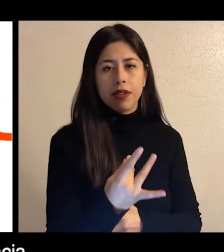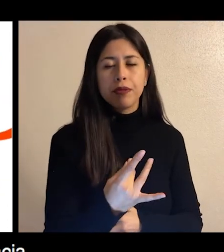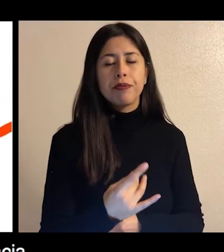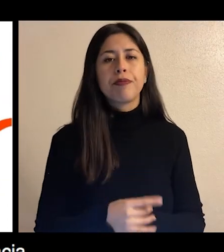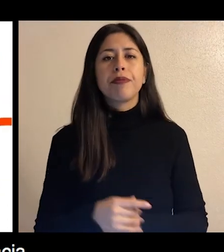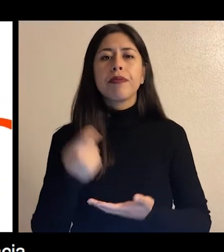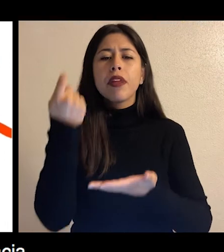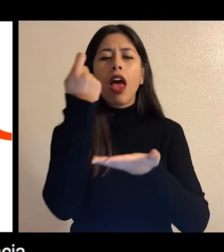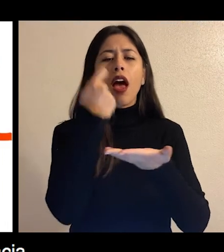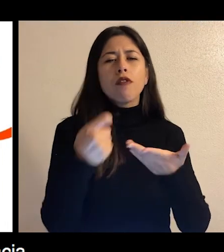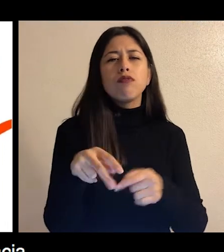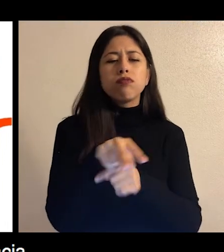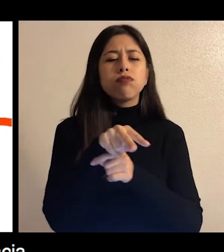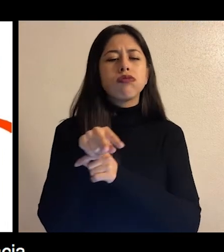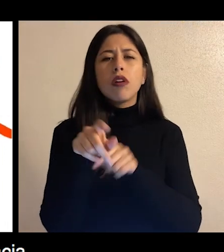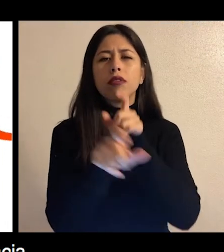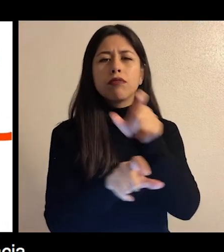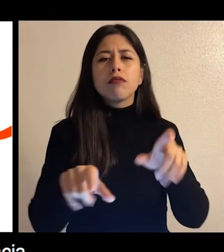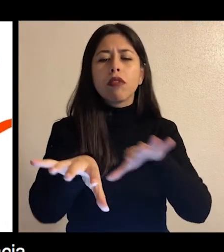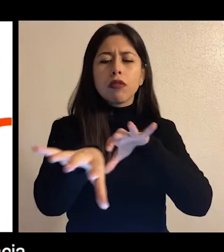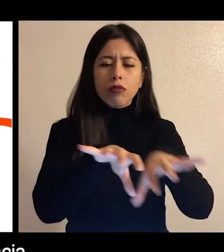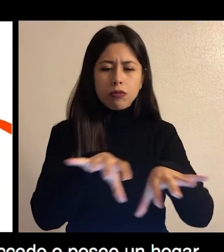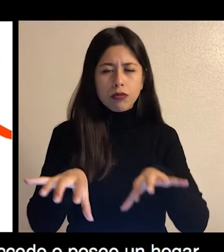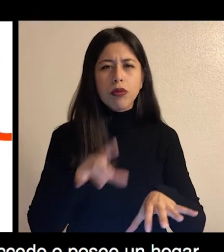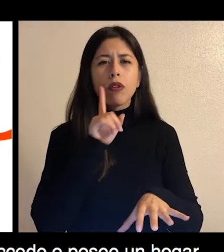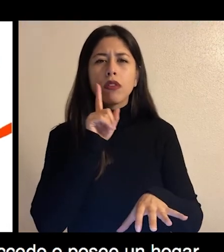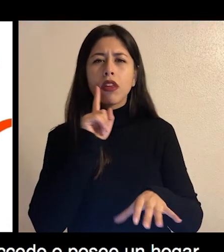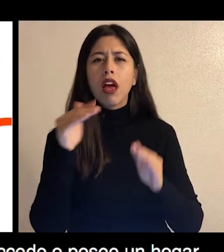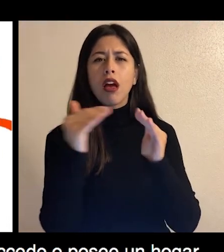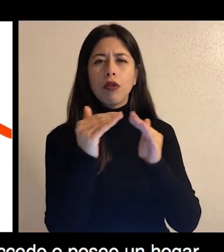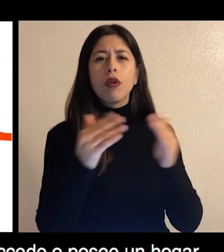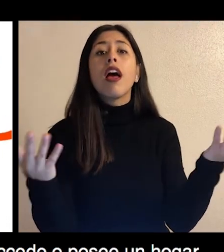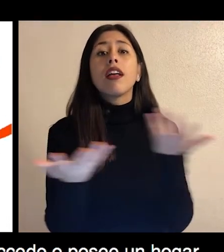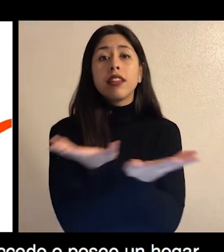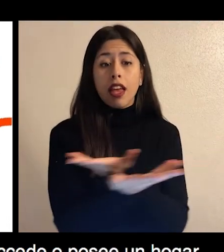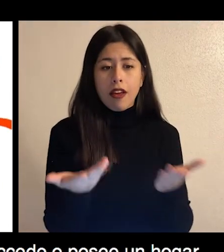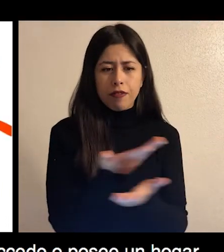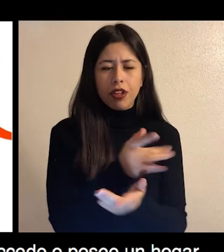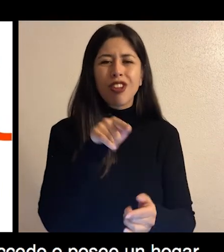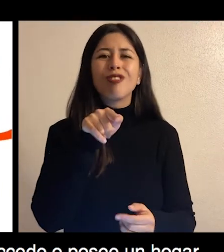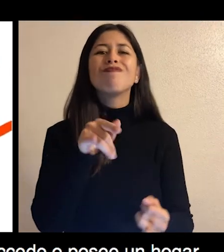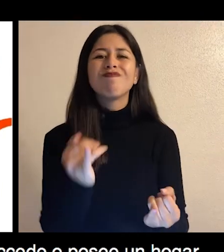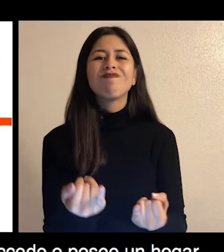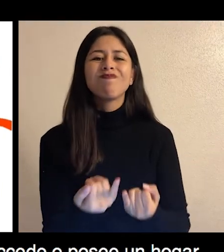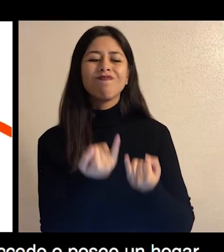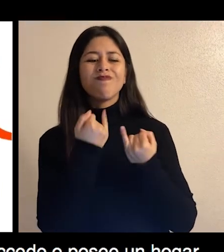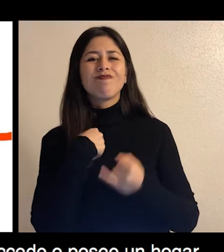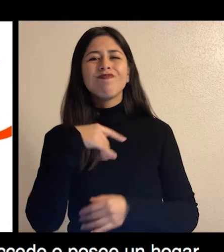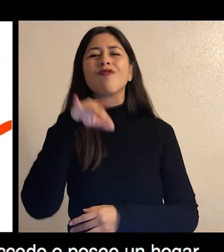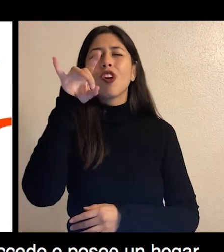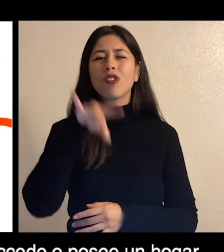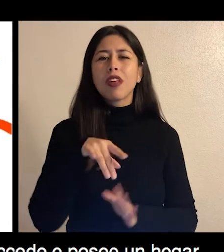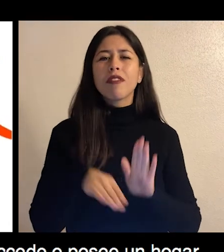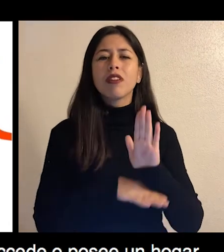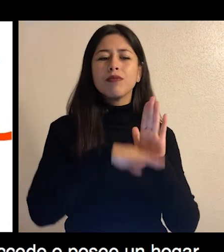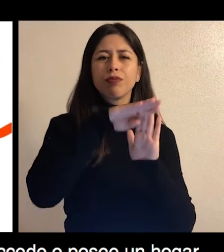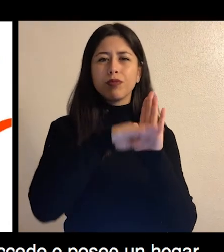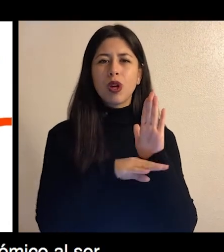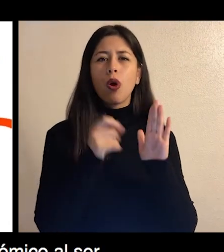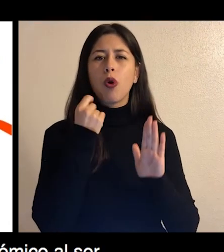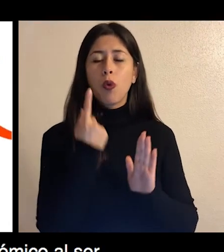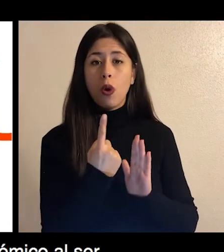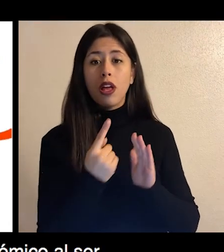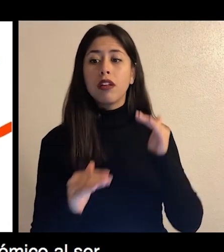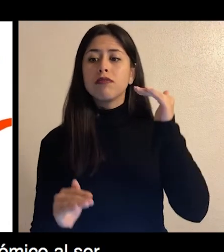si gen antikapè ou swa dependans, evalwasyon biye ak servis ke KAYO la genyen epi ki